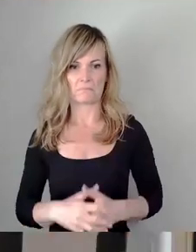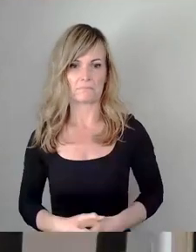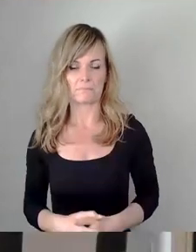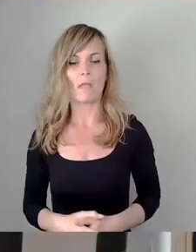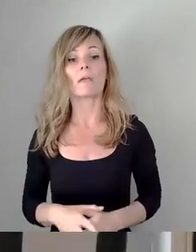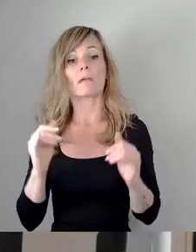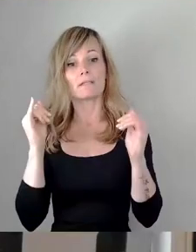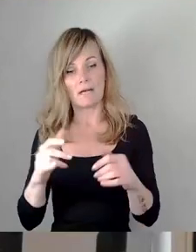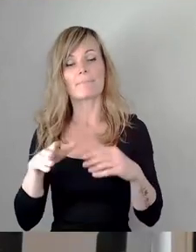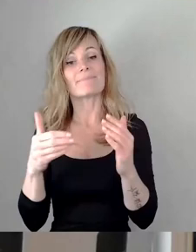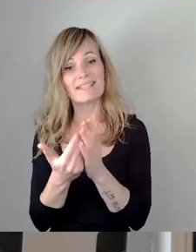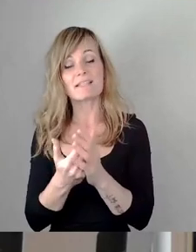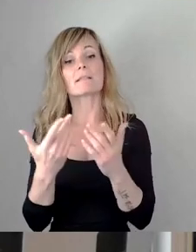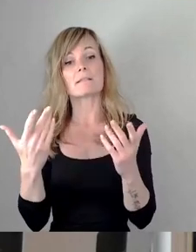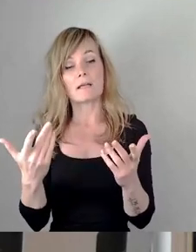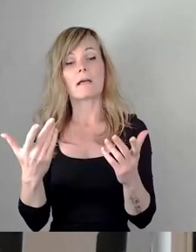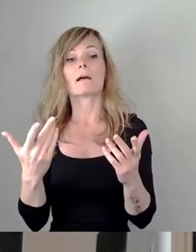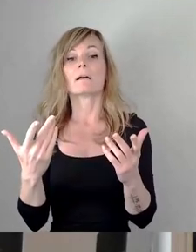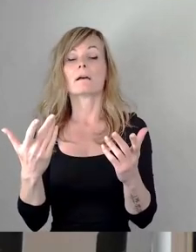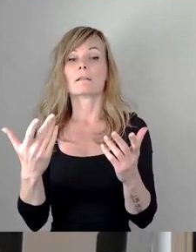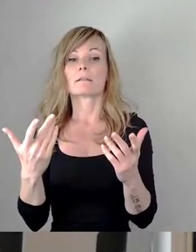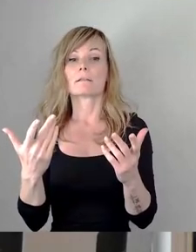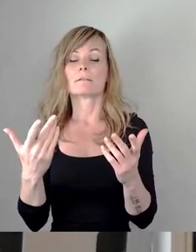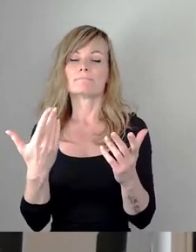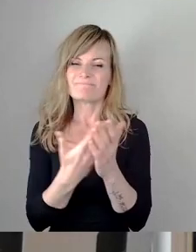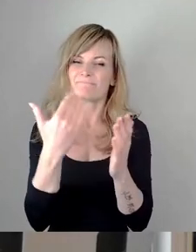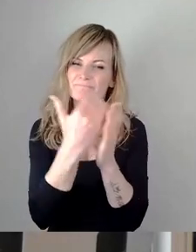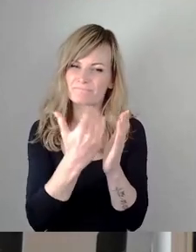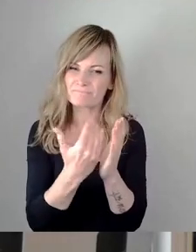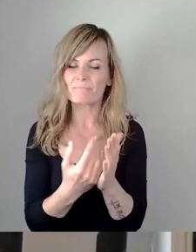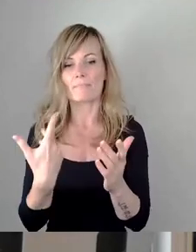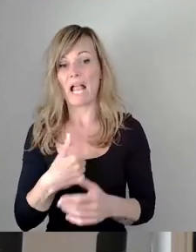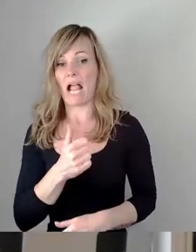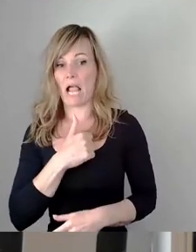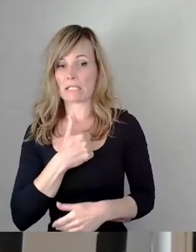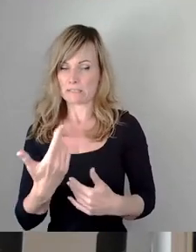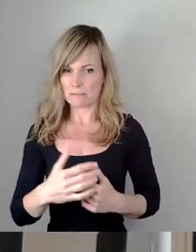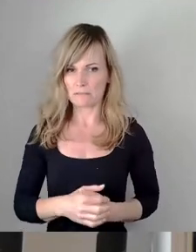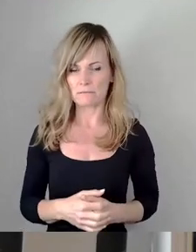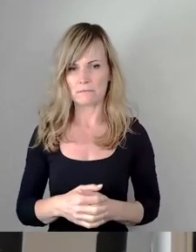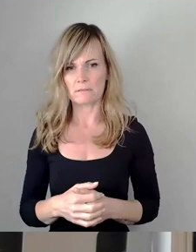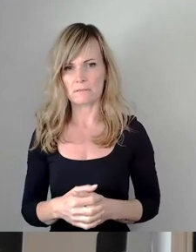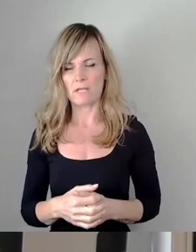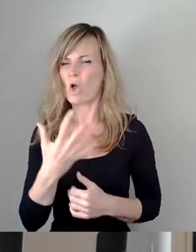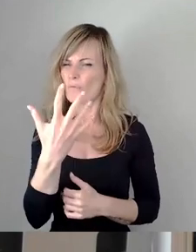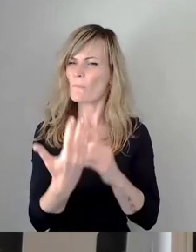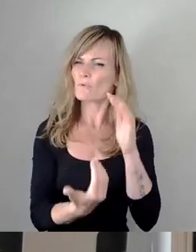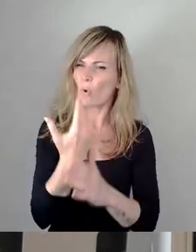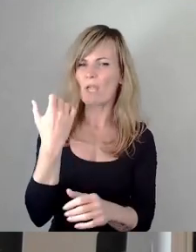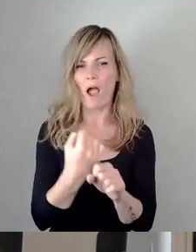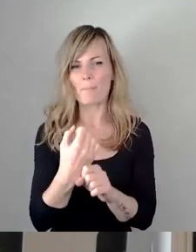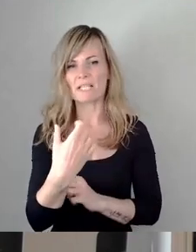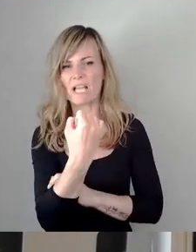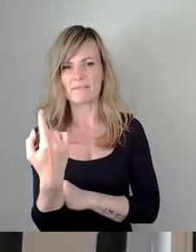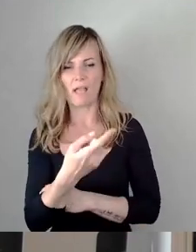dieses Dogma, was wir dort erleben, da hat man Angst davor. Und dann wird dann gefeiert, fünf neue Arbeitskräfte. Das ist